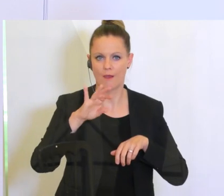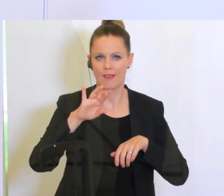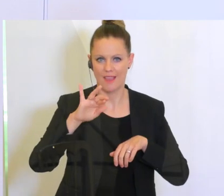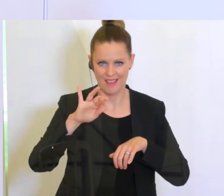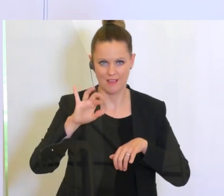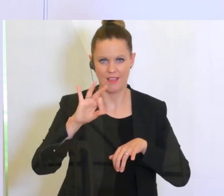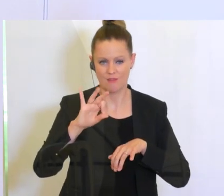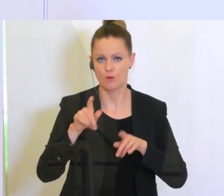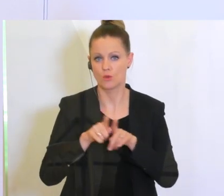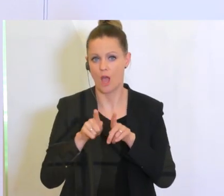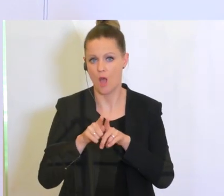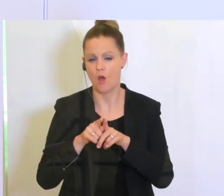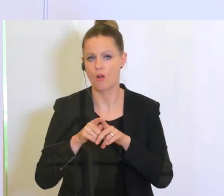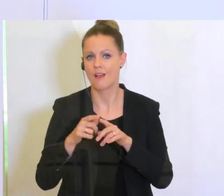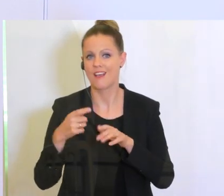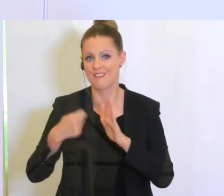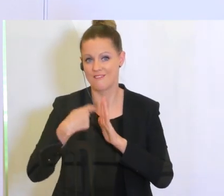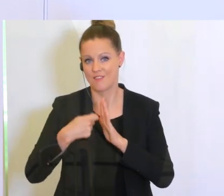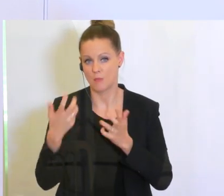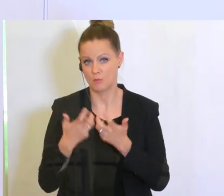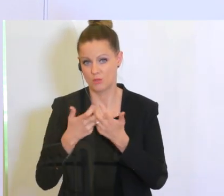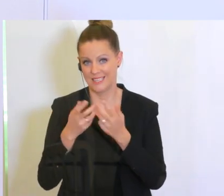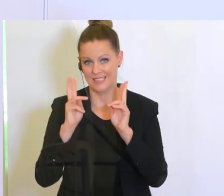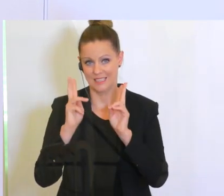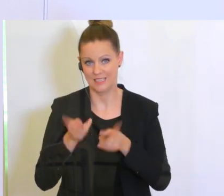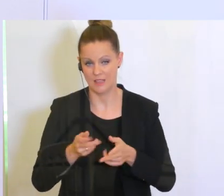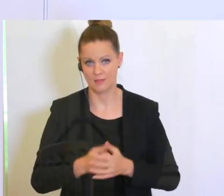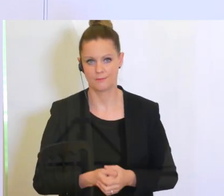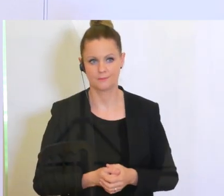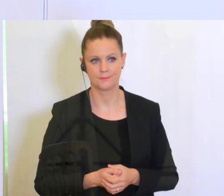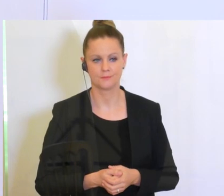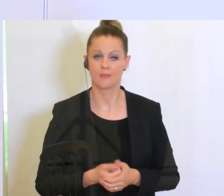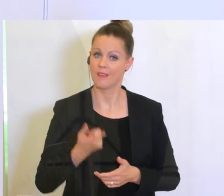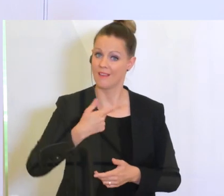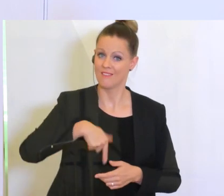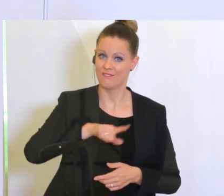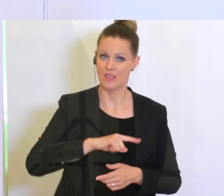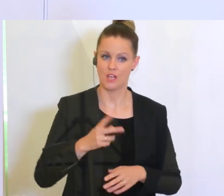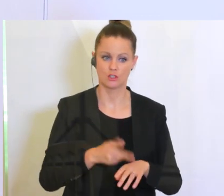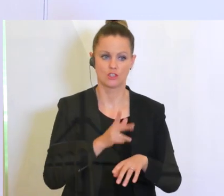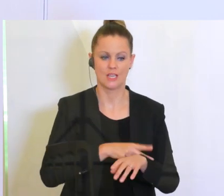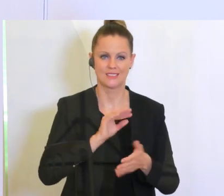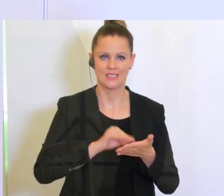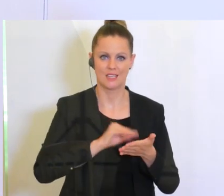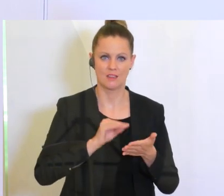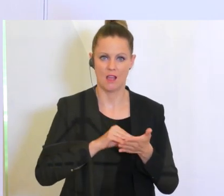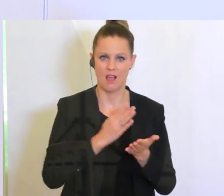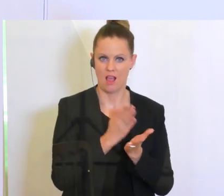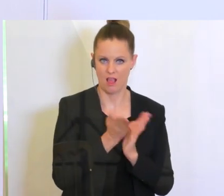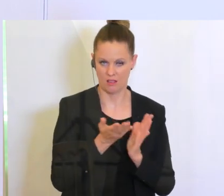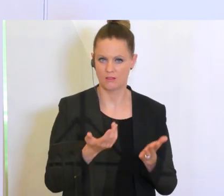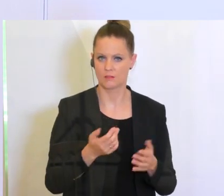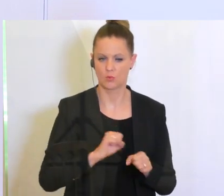und den Filmproduzenten. Was wir im Staatssekretariat bisher schon